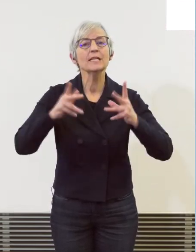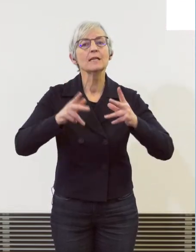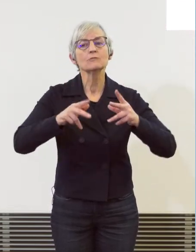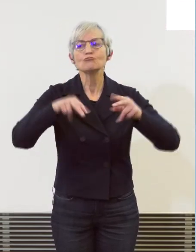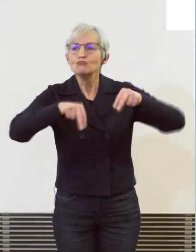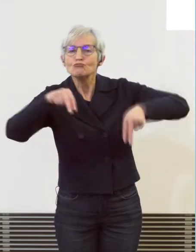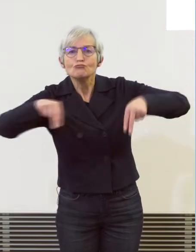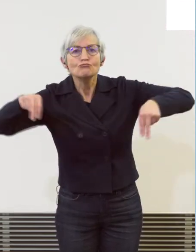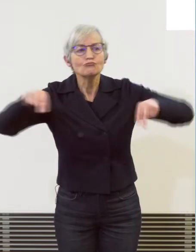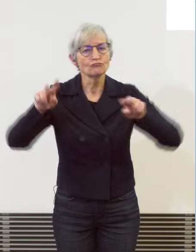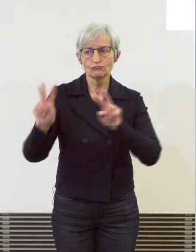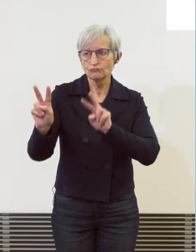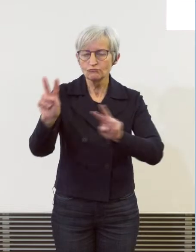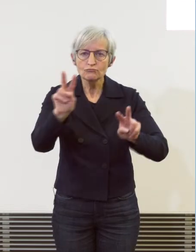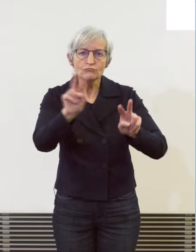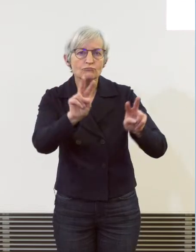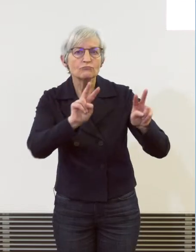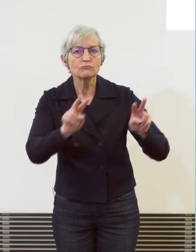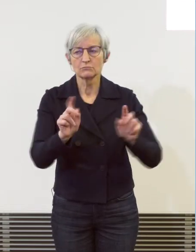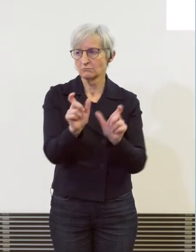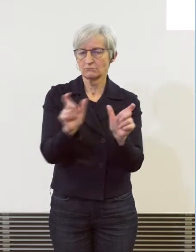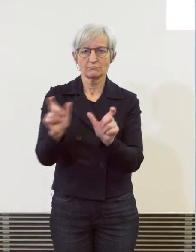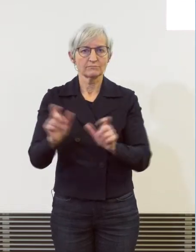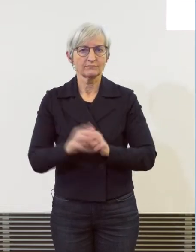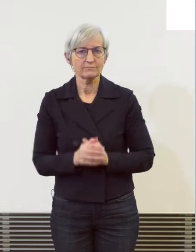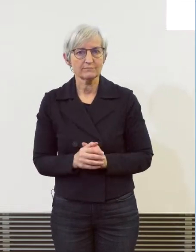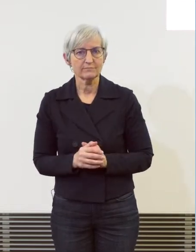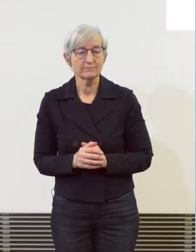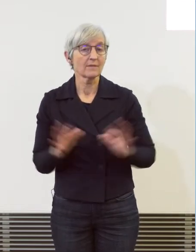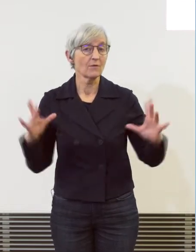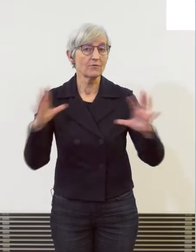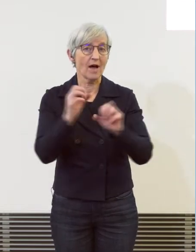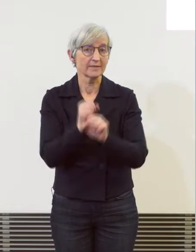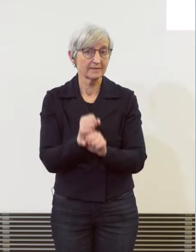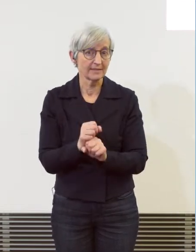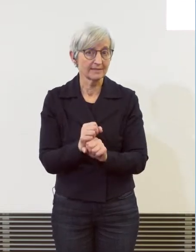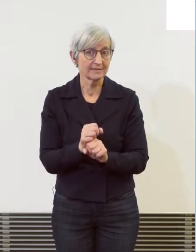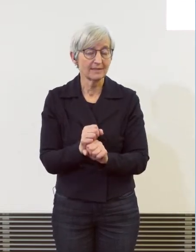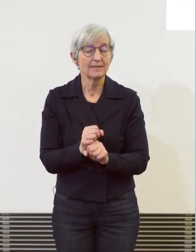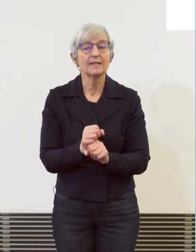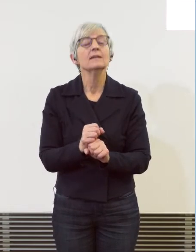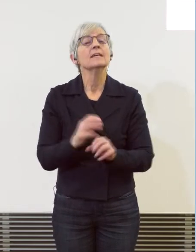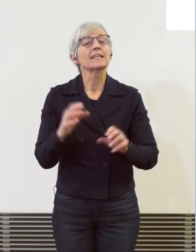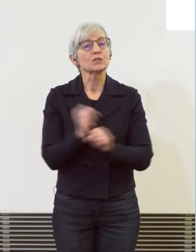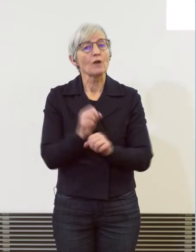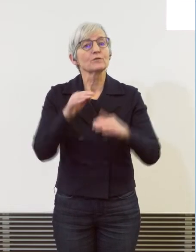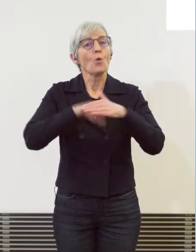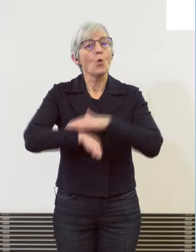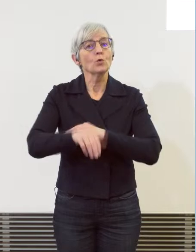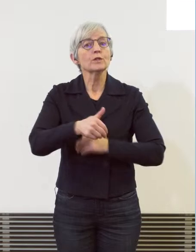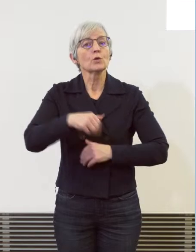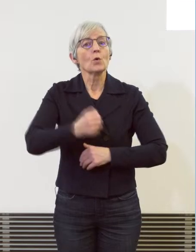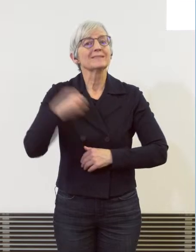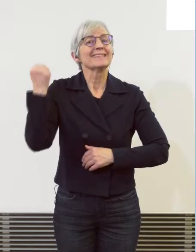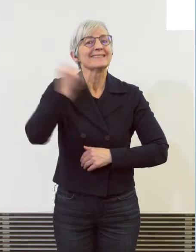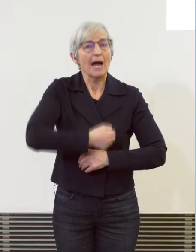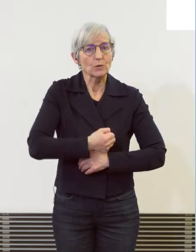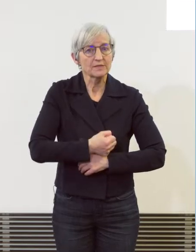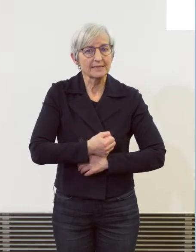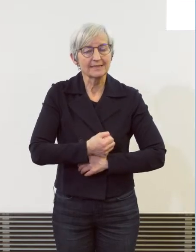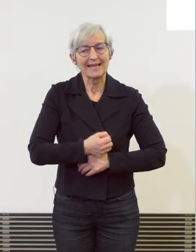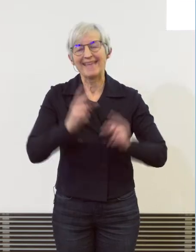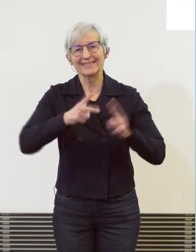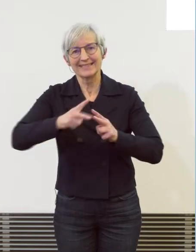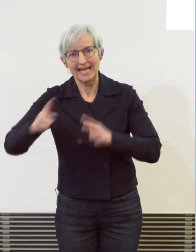Mein Fazit, darum, wir sind konstant unter 100'000 Delikte, Jugendkriminalität ist zurückgegangen, andere